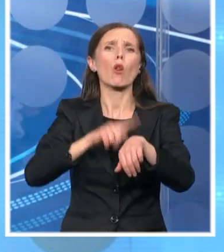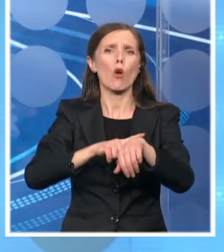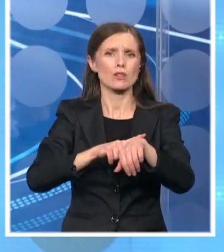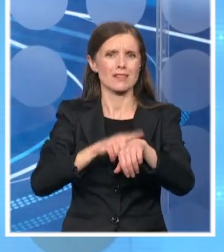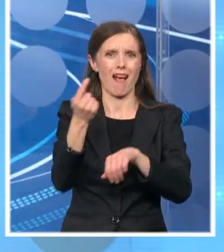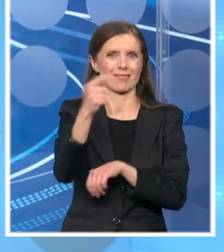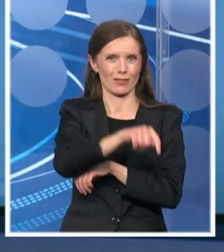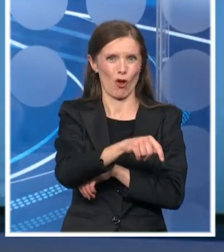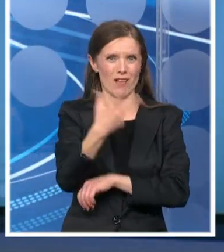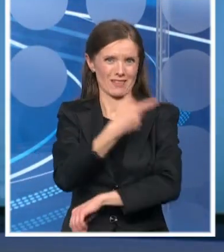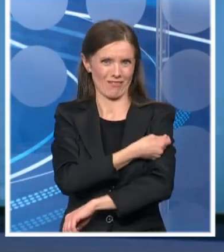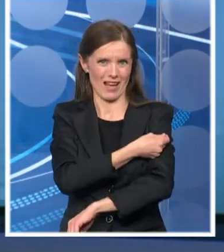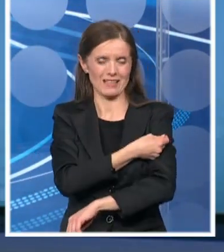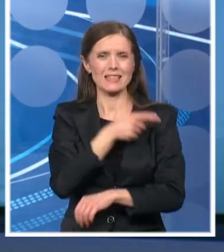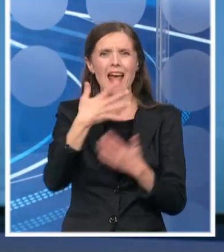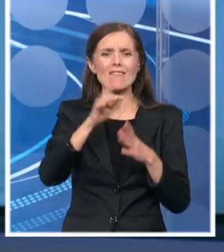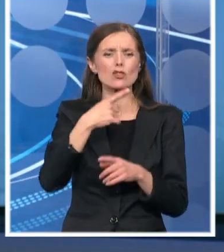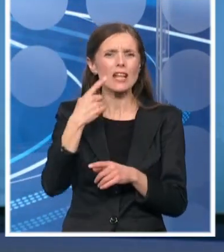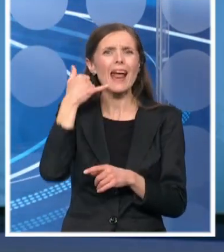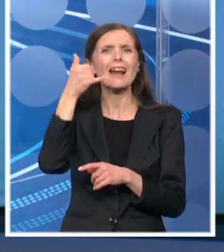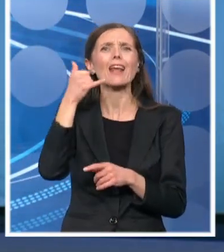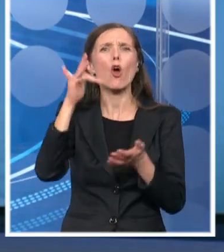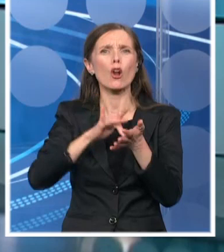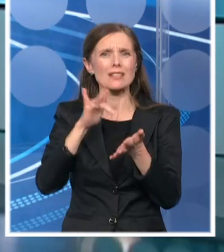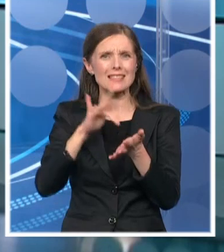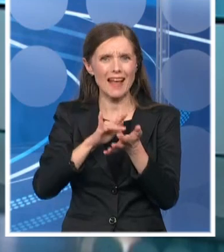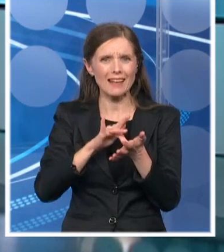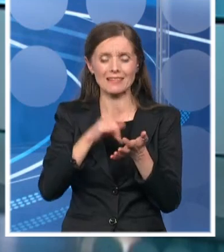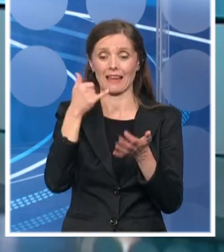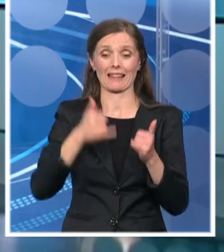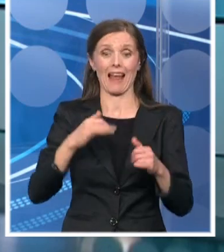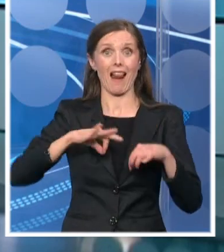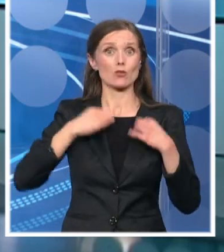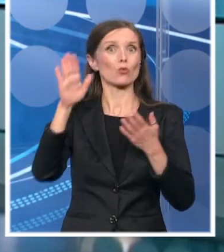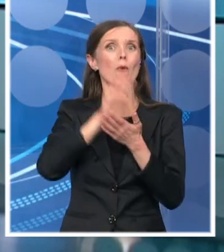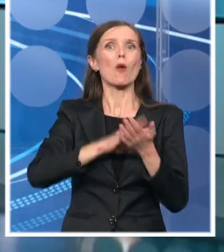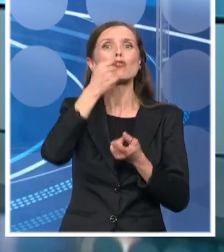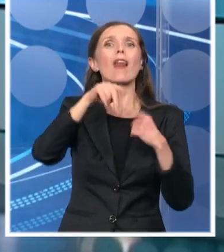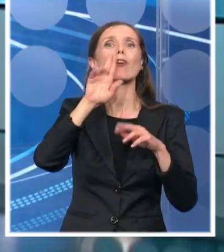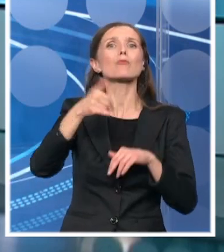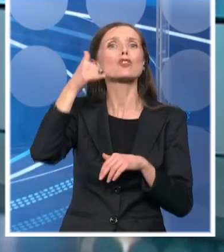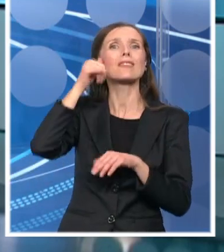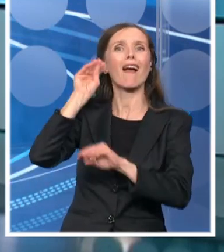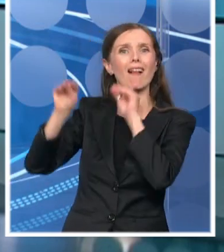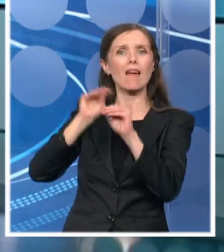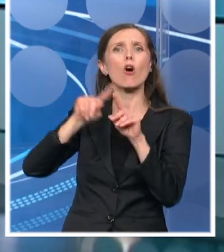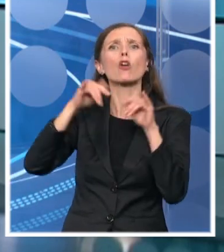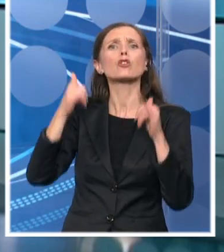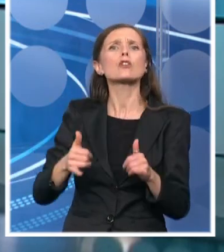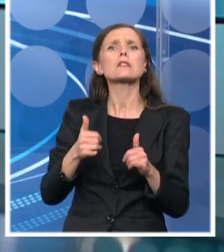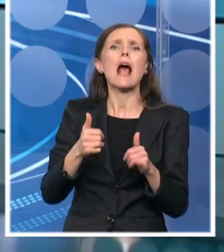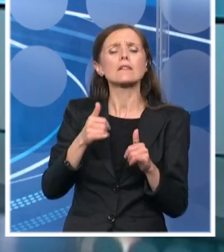se vakcinišu. Pomenuli ste i sami call center da jutros građani mogu da se prijave i telefonom. Koliko ih se do sada prijavilo i koliko se